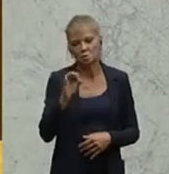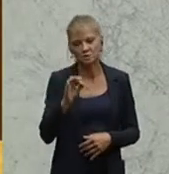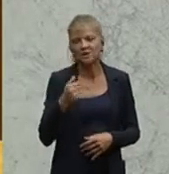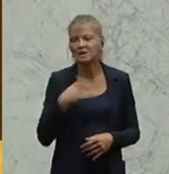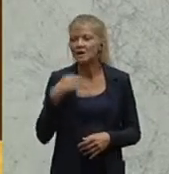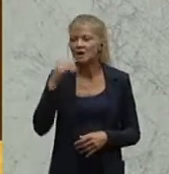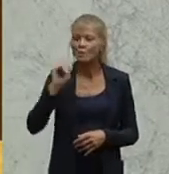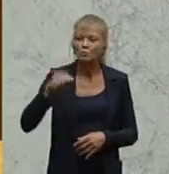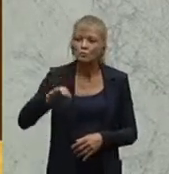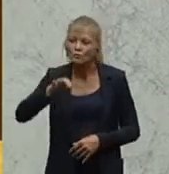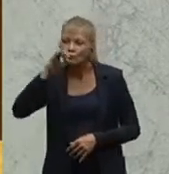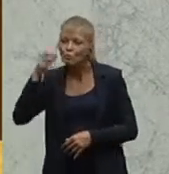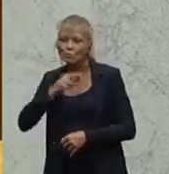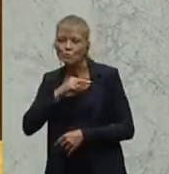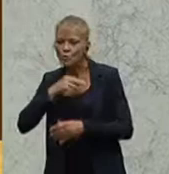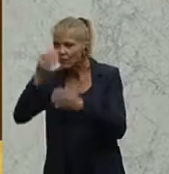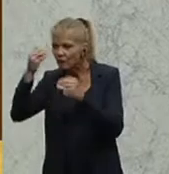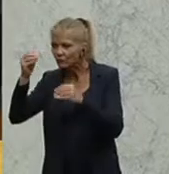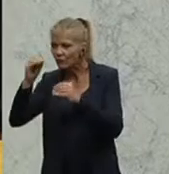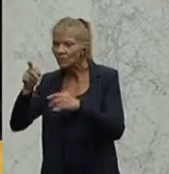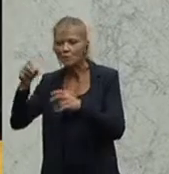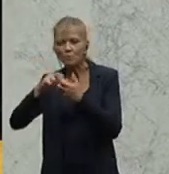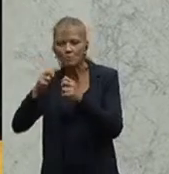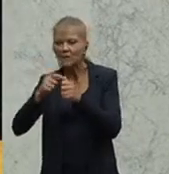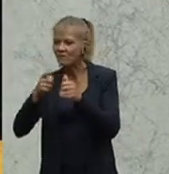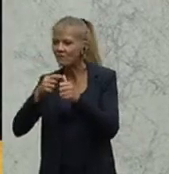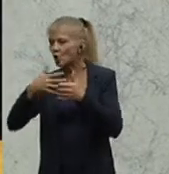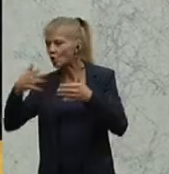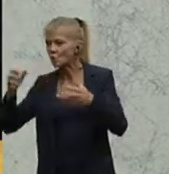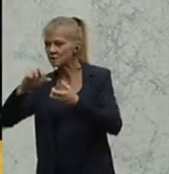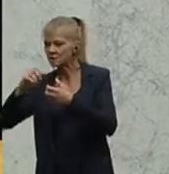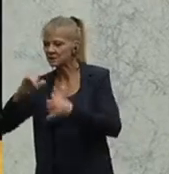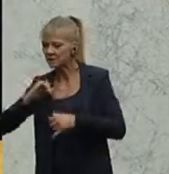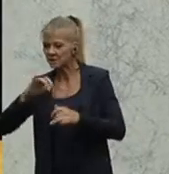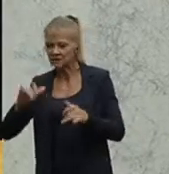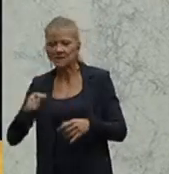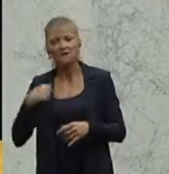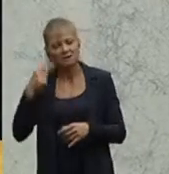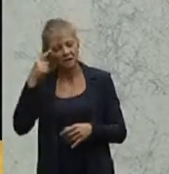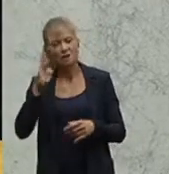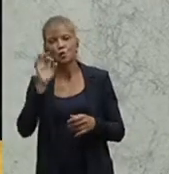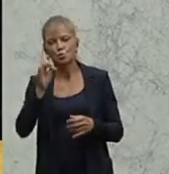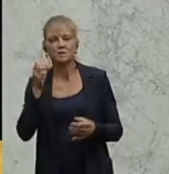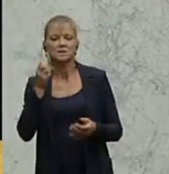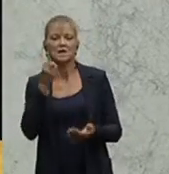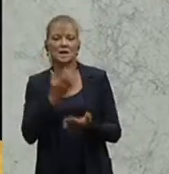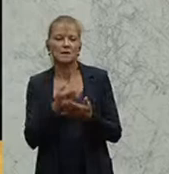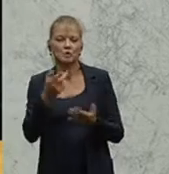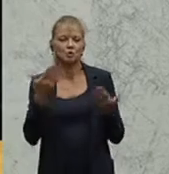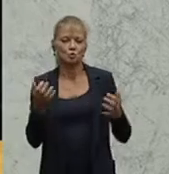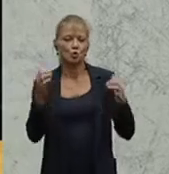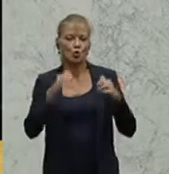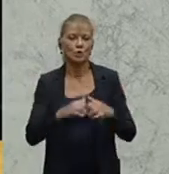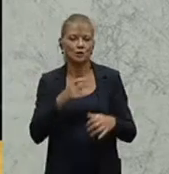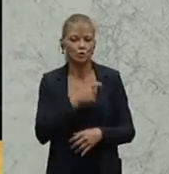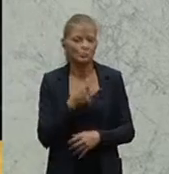brennend interessiert. Das halte ich für ein sehr gutes Ergebnis dieser Enquete-Kommission. Und ich glaube auch, dass das